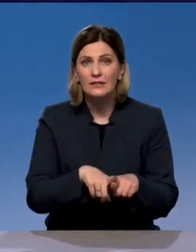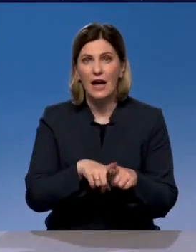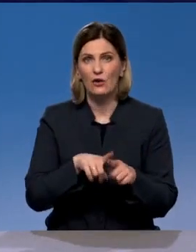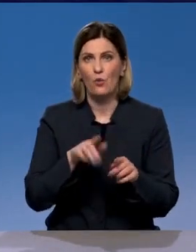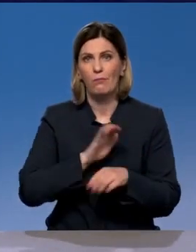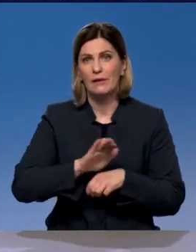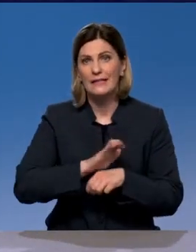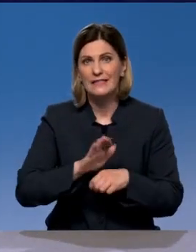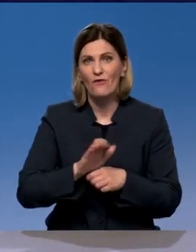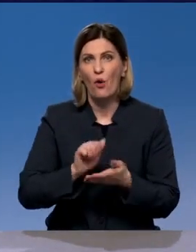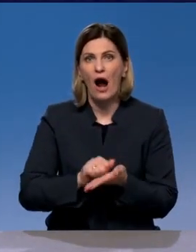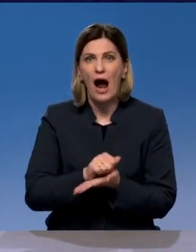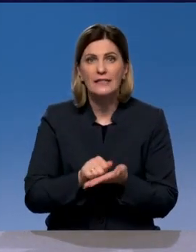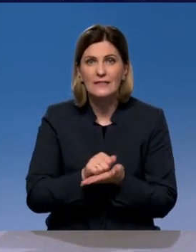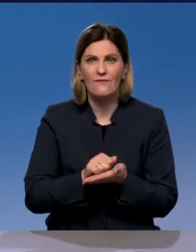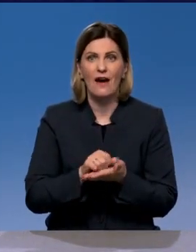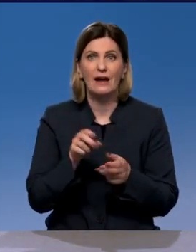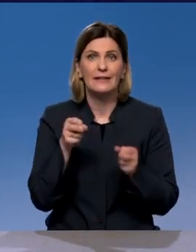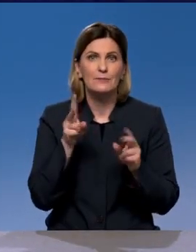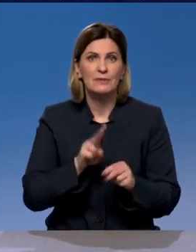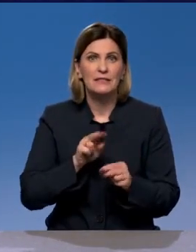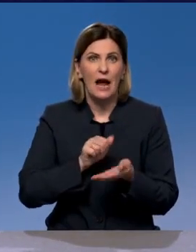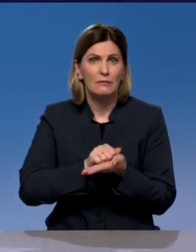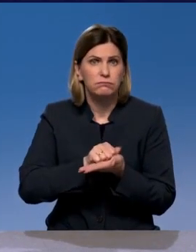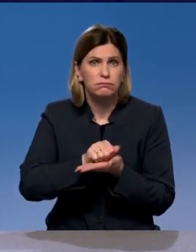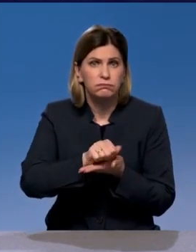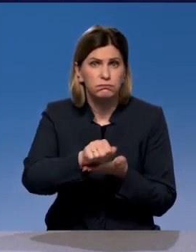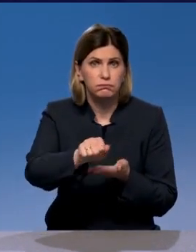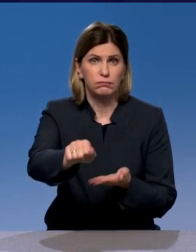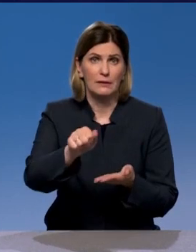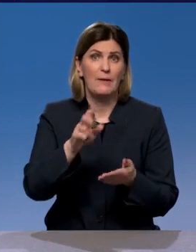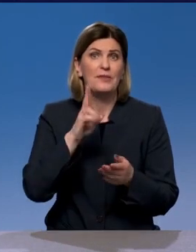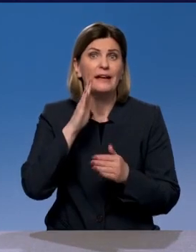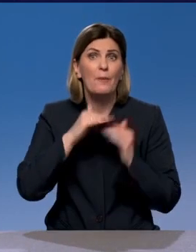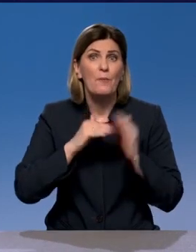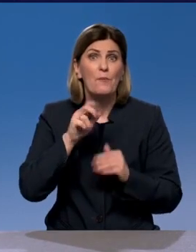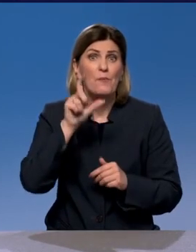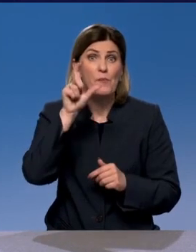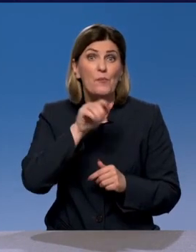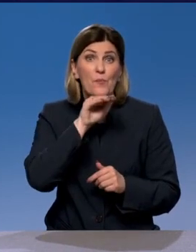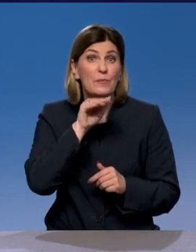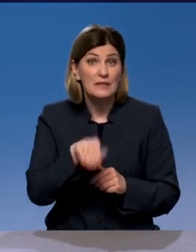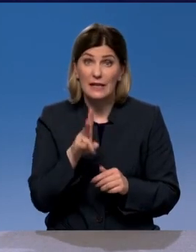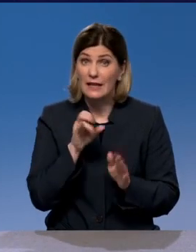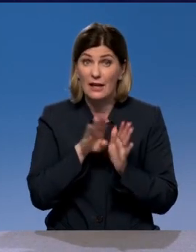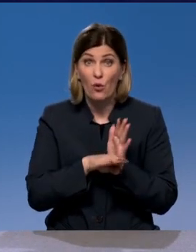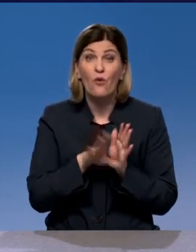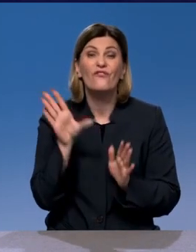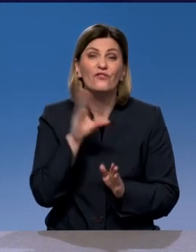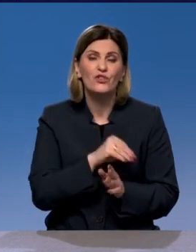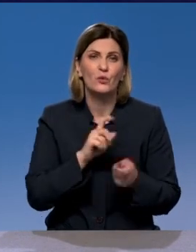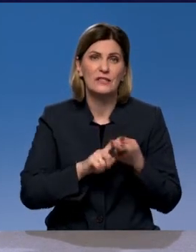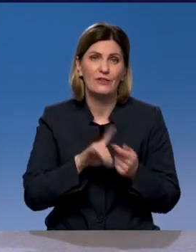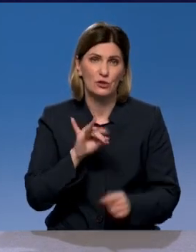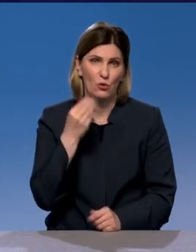асфальтобетонного покрытия, укладки. И техника нисколько не хуже, и специалисты нисколько не хуже. Вопрос только, опять же, повторюсь, в качестве. Поскольку у нас все